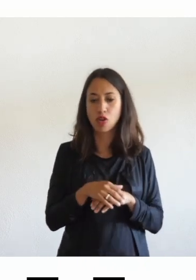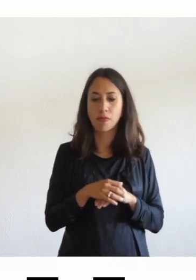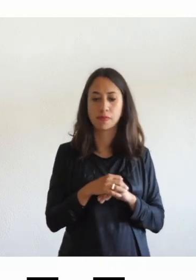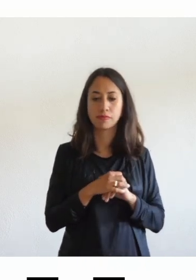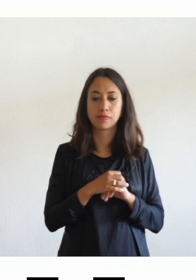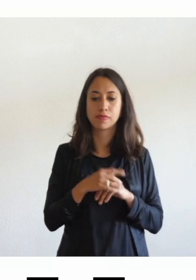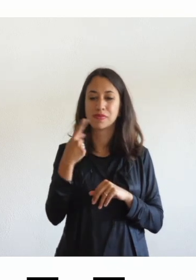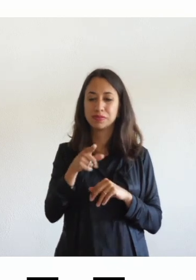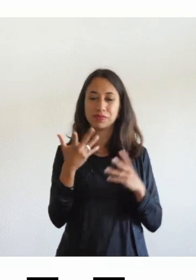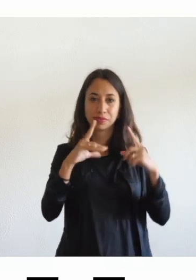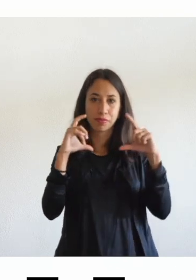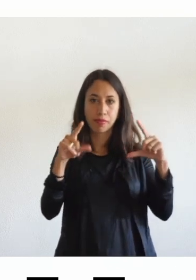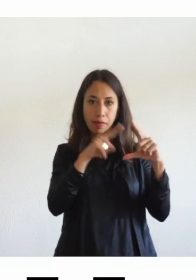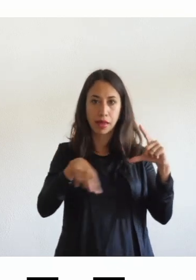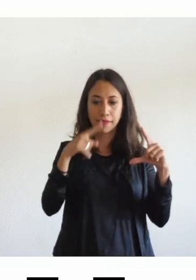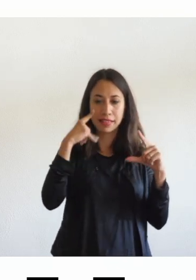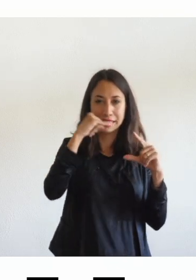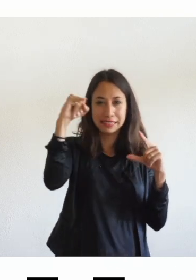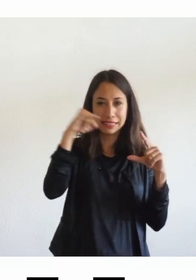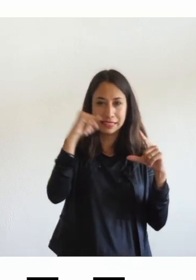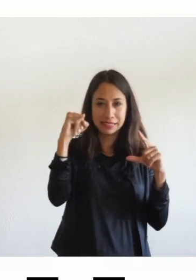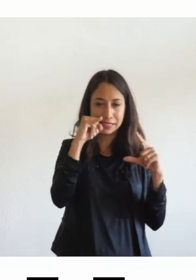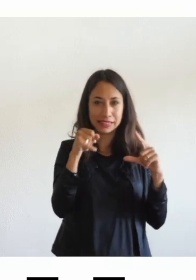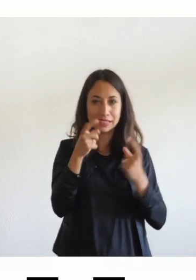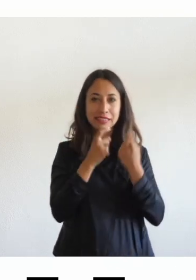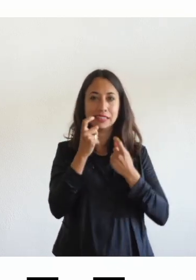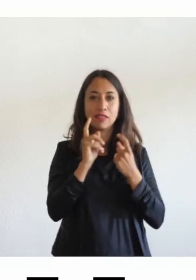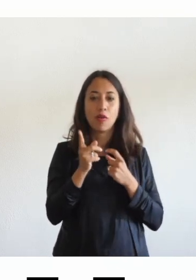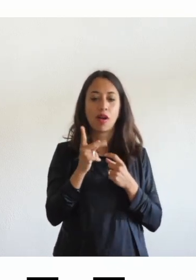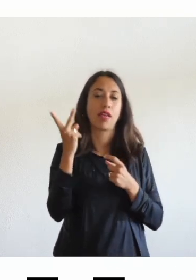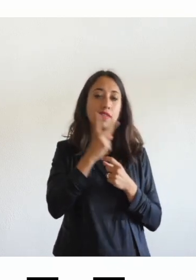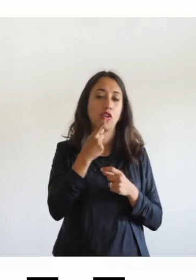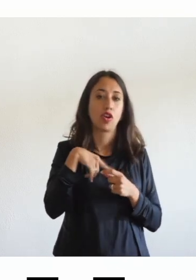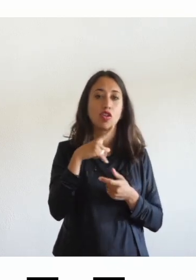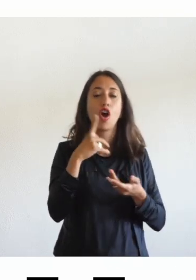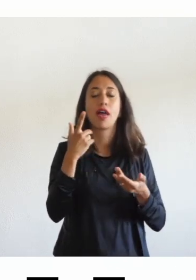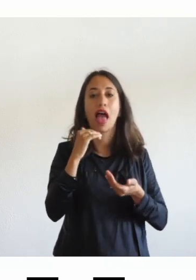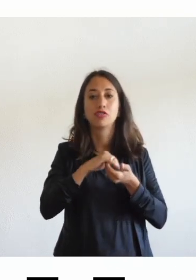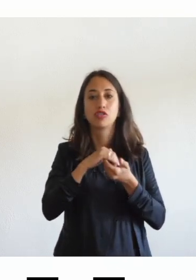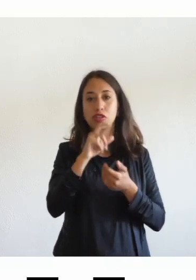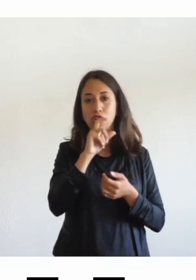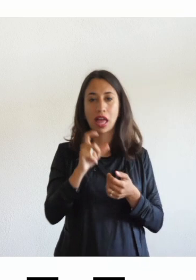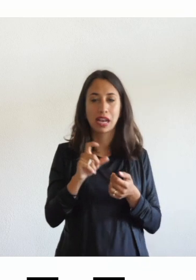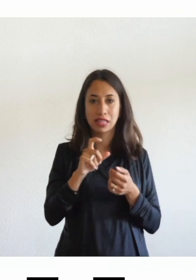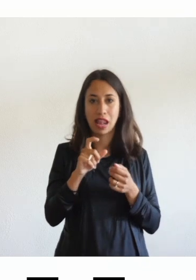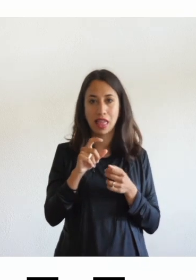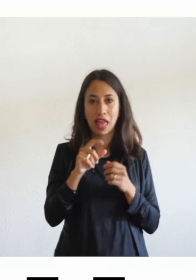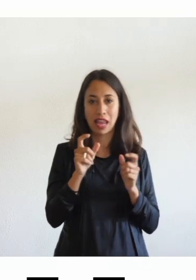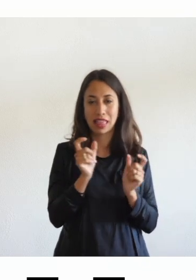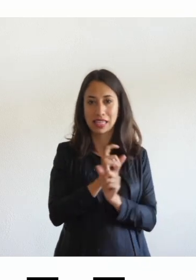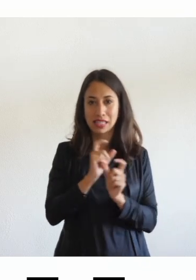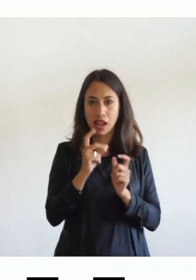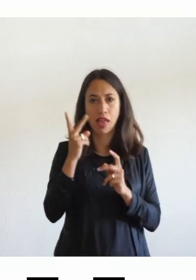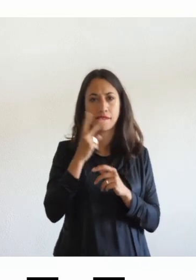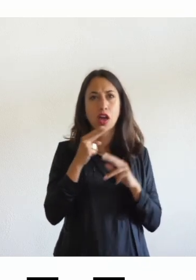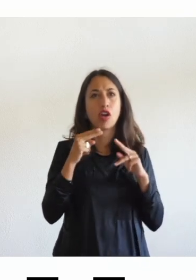queste sono le sezioni di provenienza noi abbiamo associazione italiana dislessia sezioni provinciali in quasi tutte le